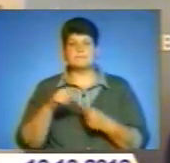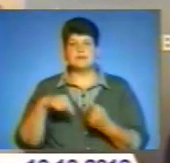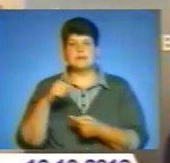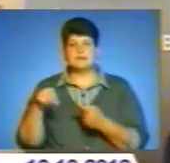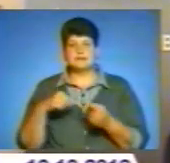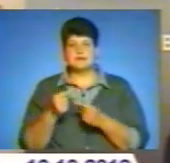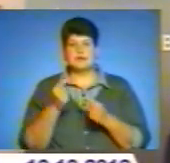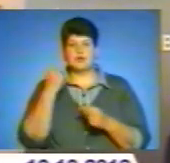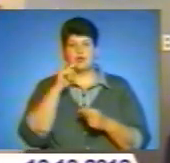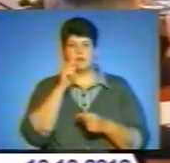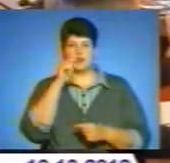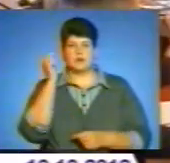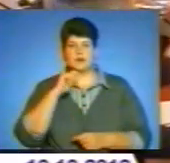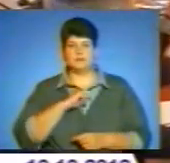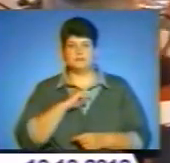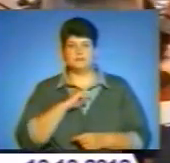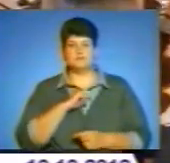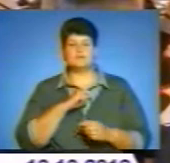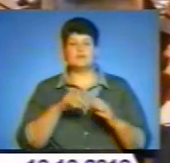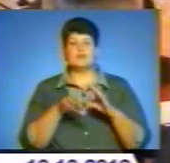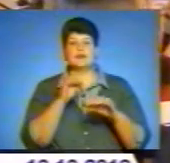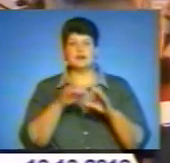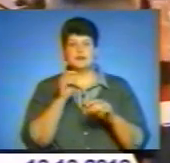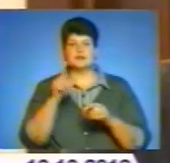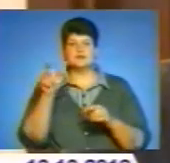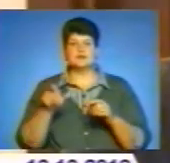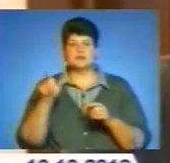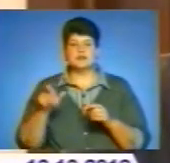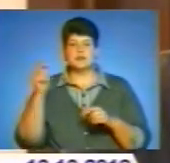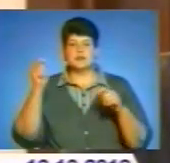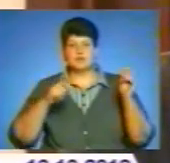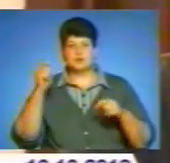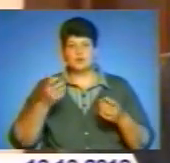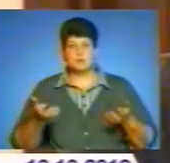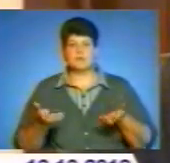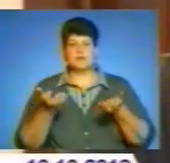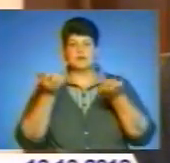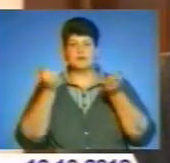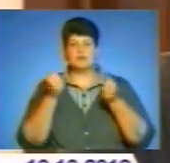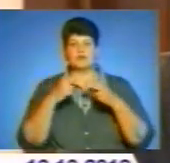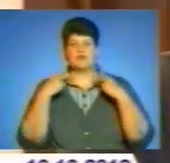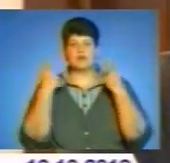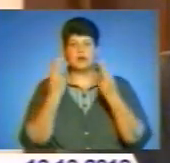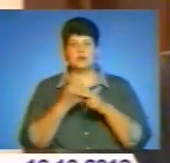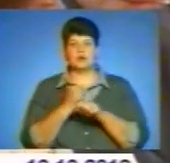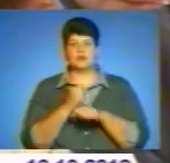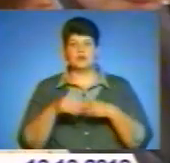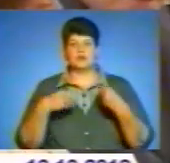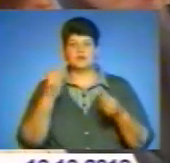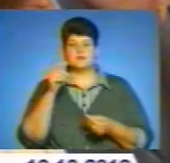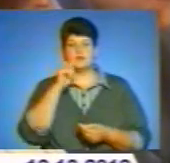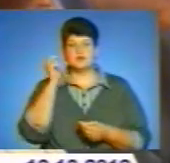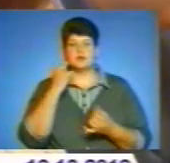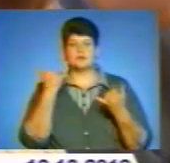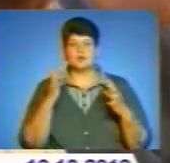дає нові бізнеси, дає нові імпульси до розвитку економіки України. Делегати з'їзду підтримали об'єднання Федерації роботодавців